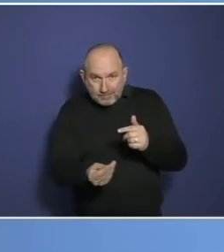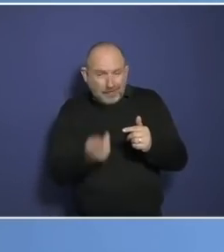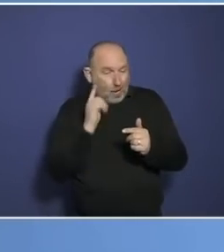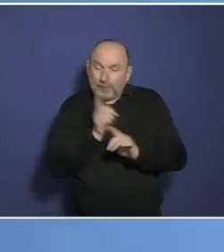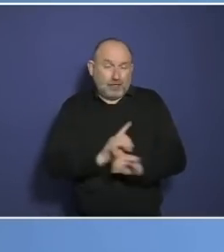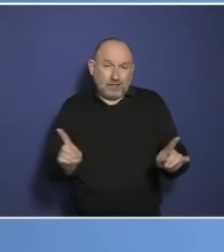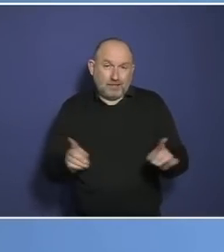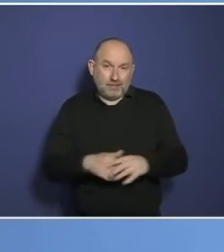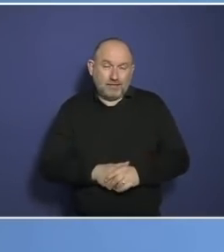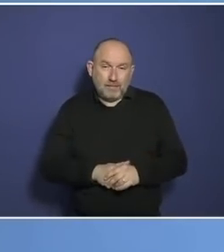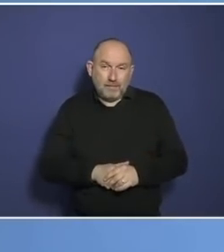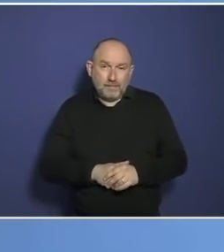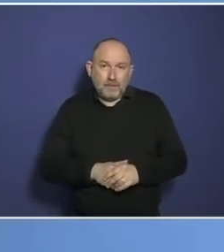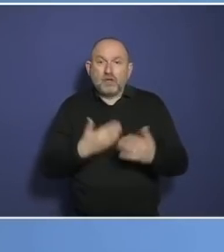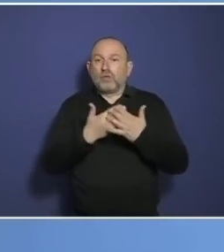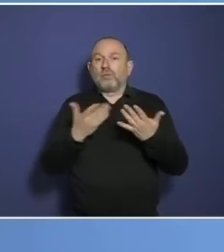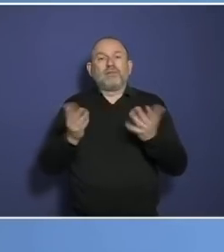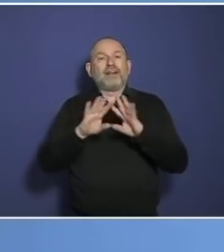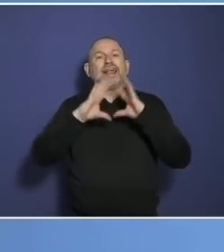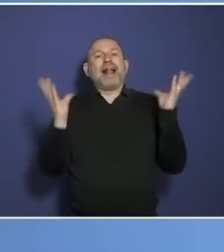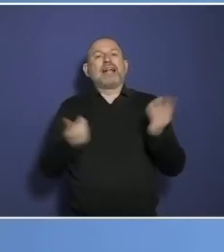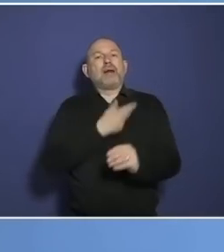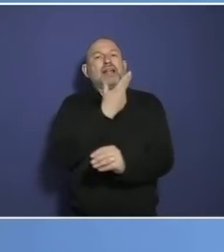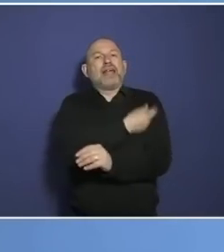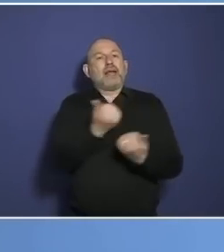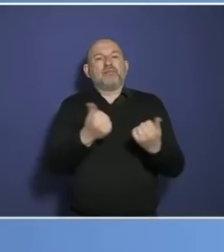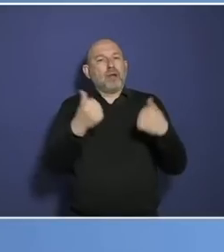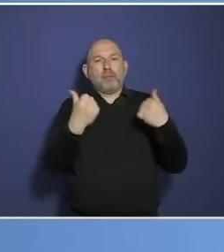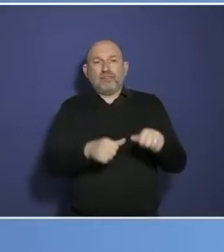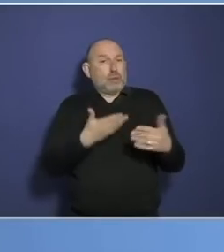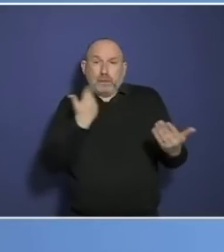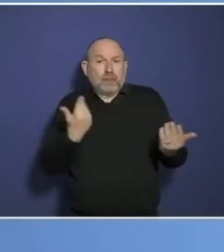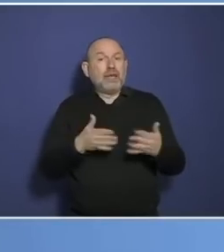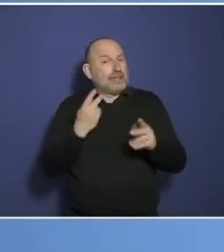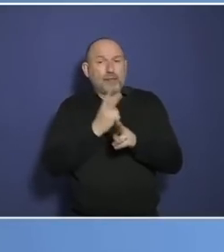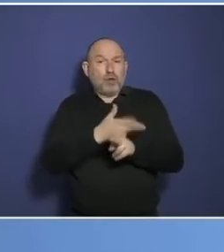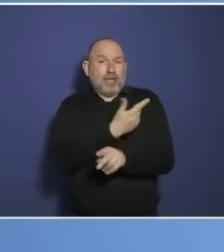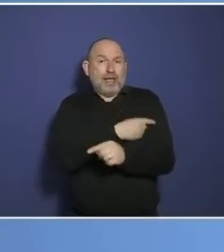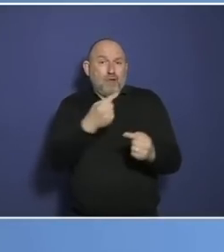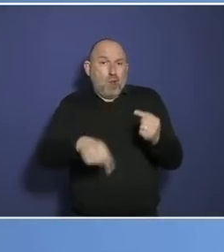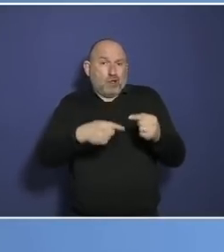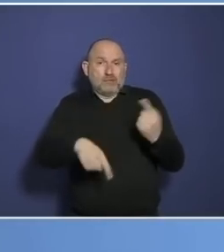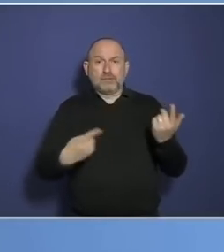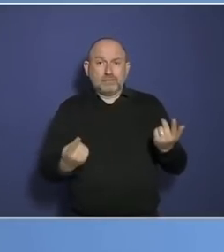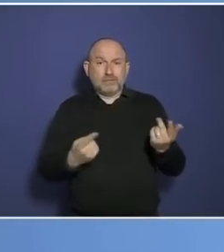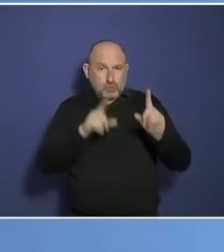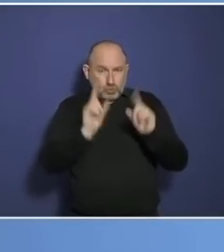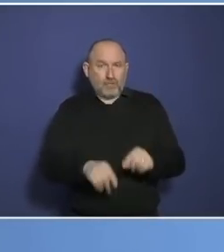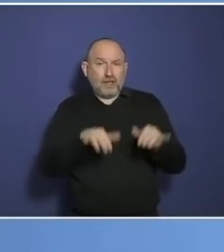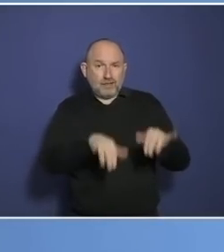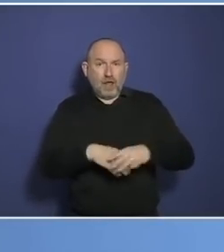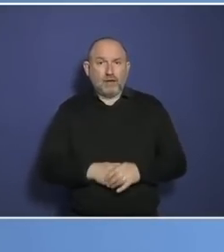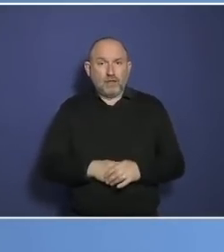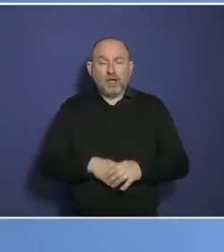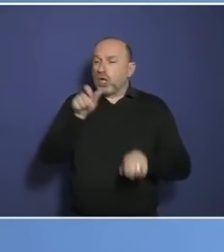hellserische Fähigkeiten oder liegt ihm einfach so daran, dass es die Masken weiter gibt? Da wird auch gewisse Gründe überlegen, welche ich mir so ansehe, dass er jetzt